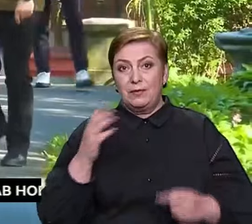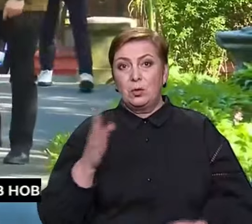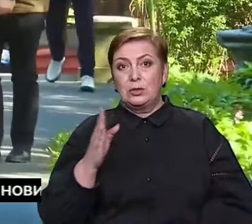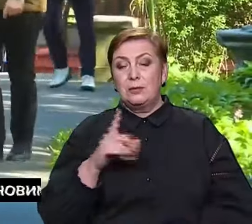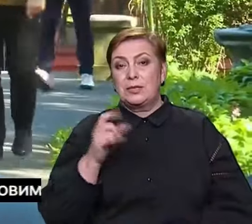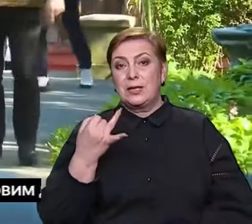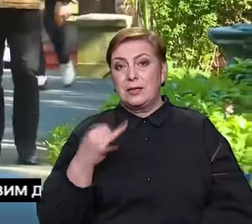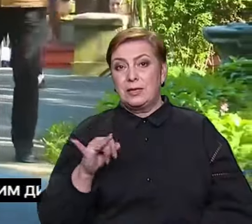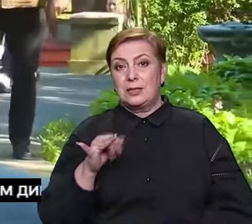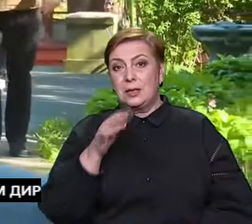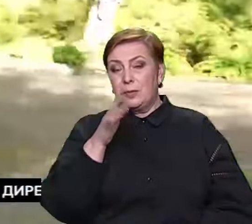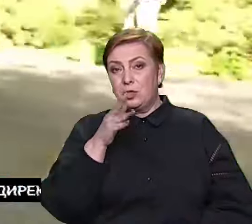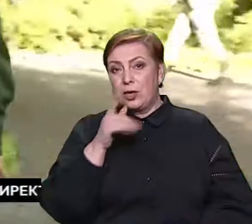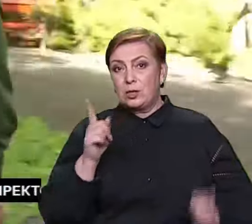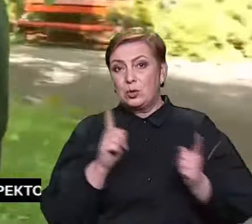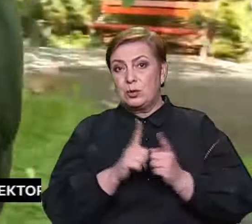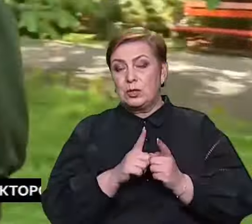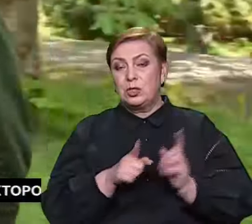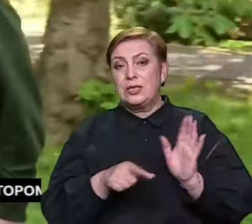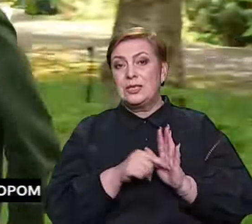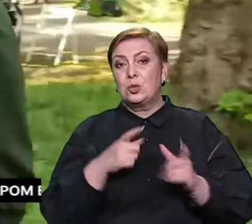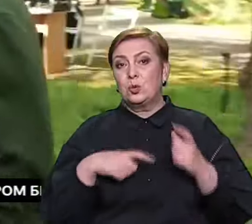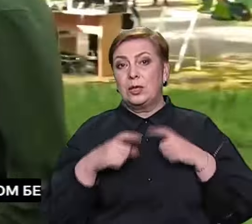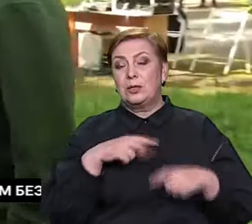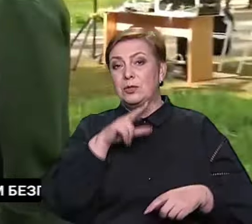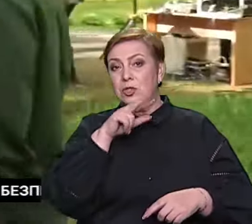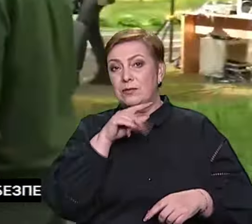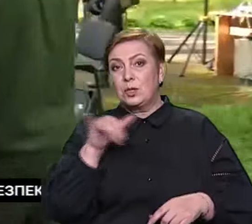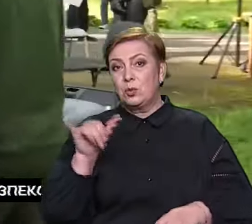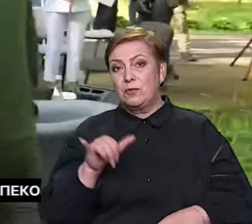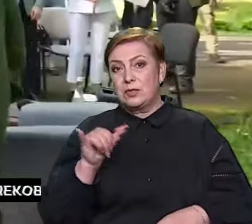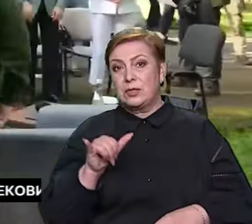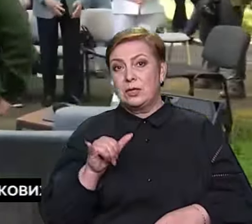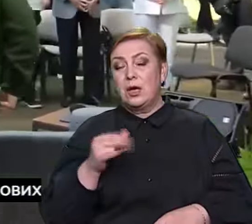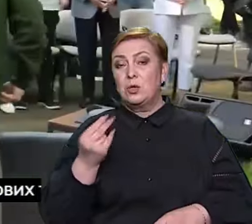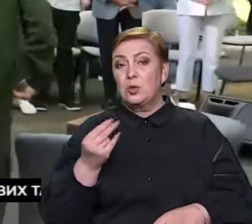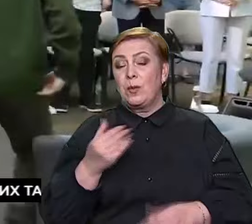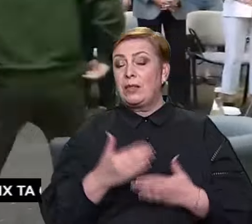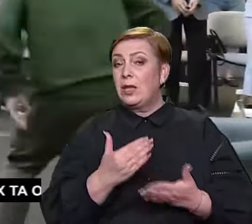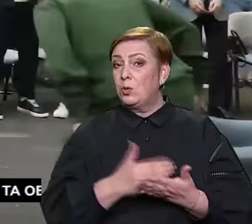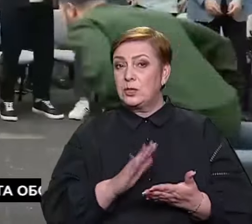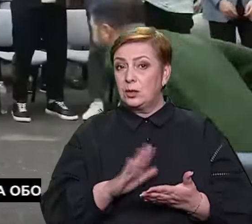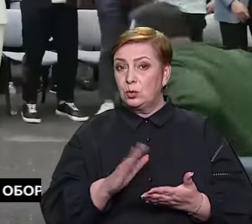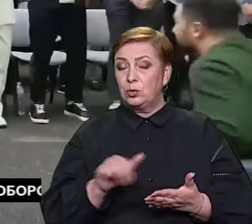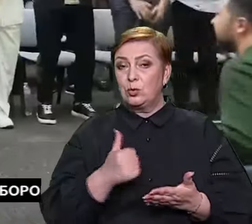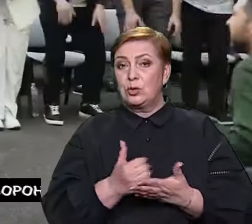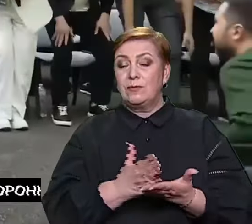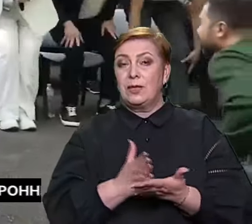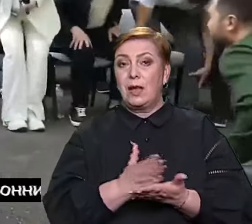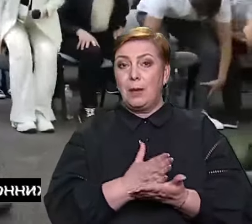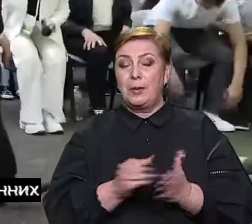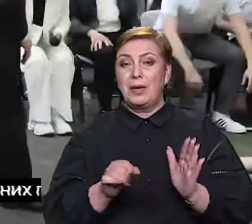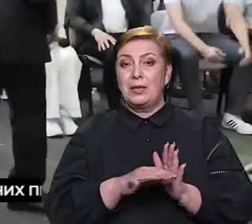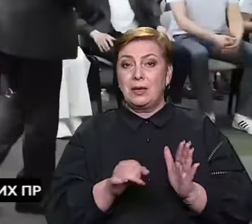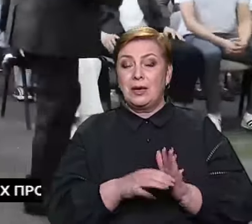під час зустрічі зі студентами Чернівецьких університетів. За його словами, сума не остаточна. Основні напрямки відновлення –